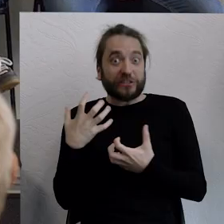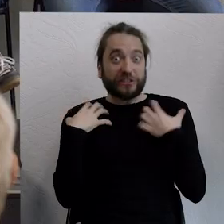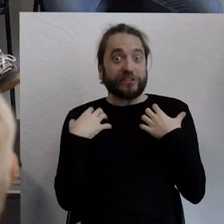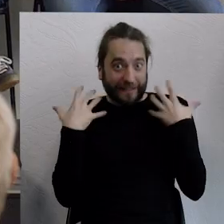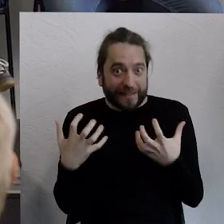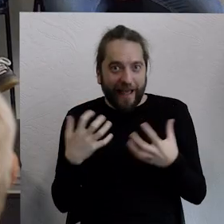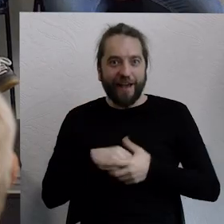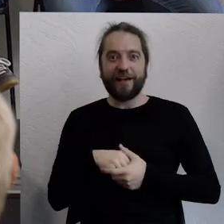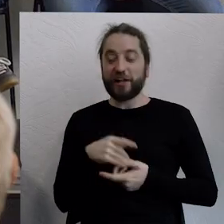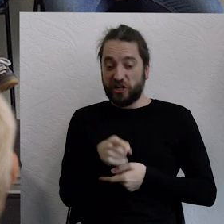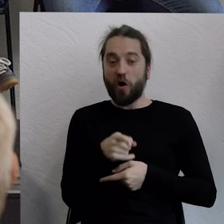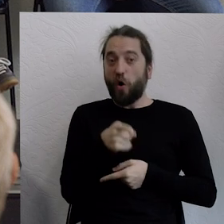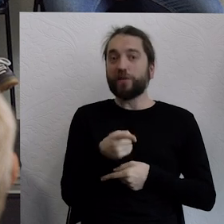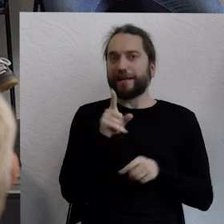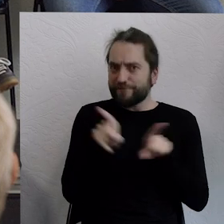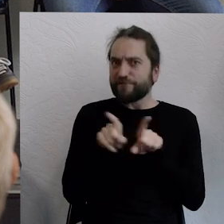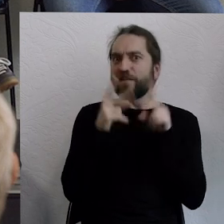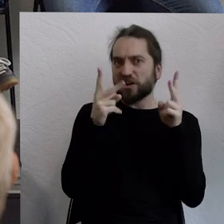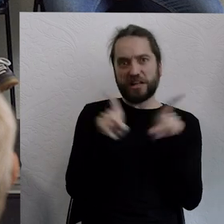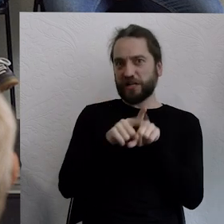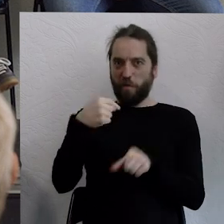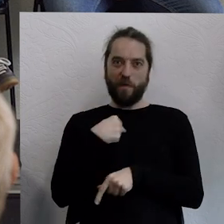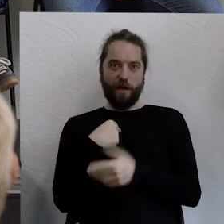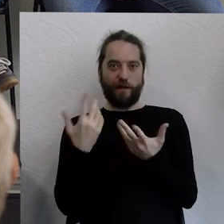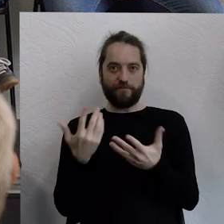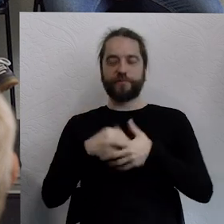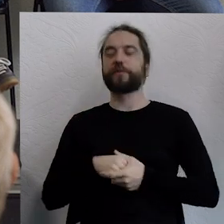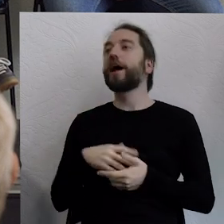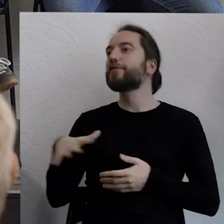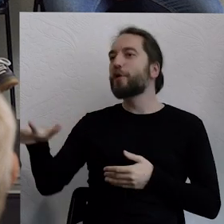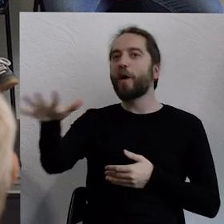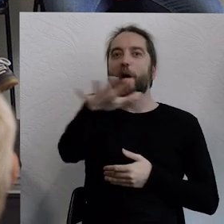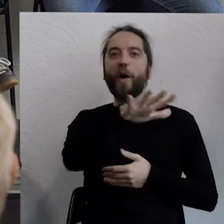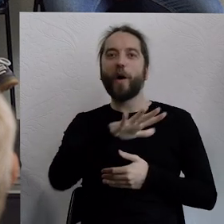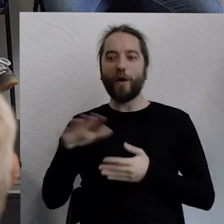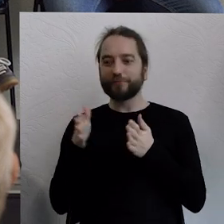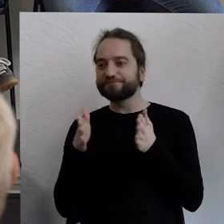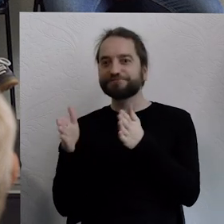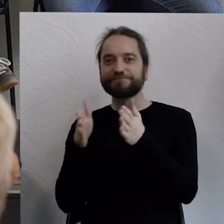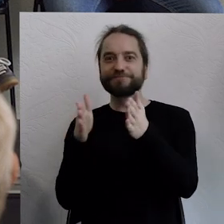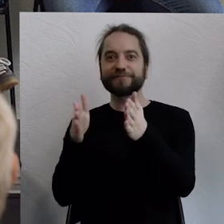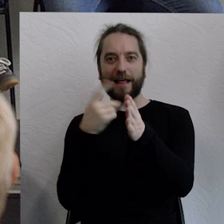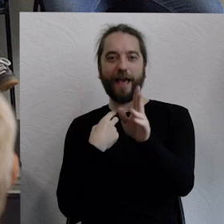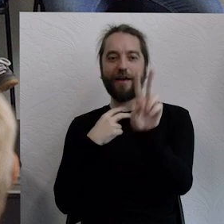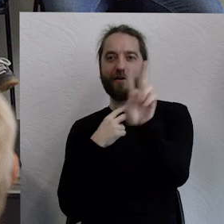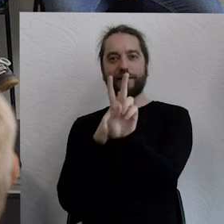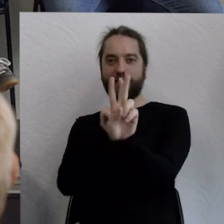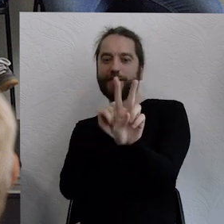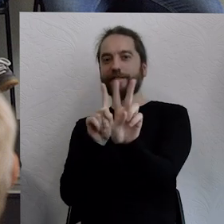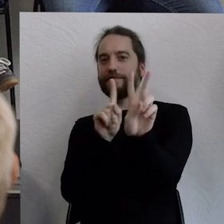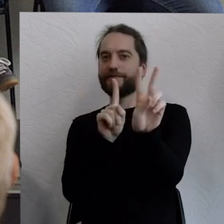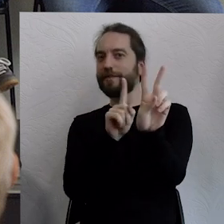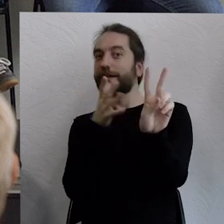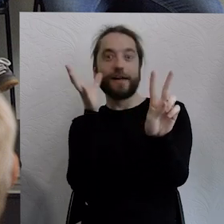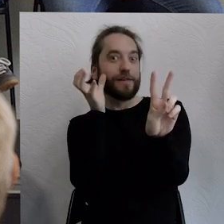I nie ma nas bez niej. A dookoła nas, jak idziemy sobie tą wydeptaną ścieżką, bo idę za nimi troszkę podsłuchując tę rozmowę,